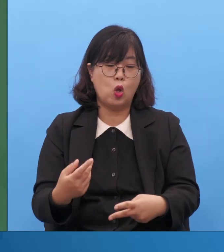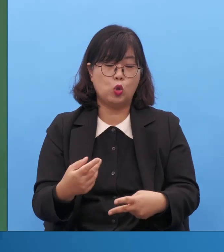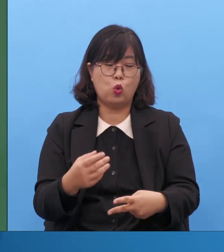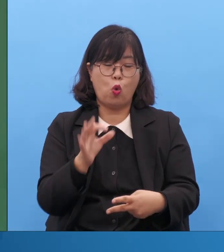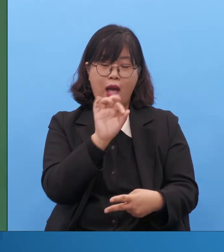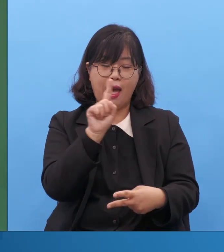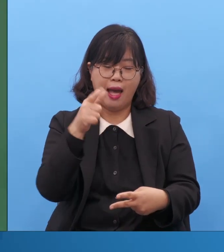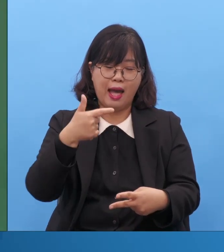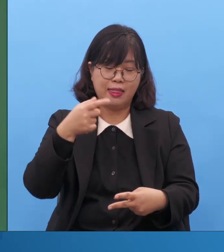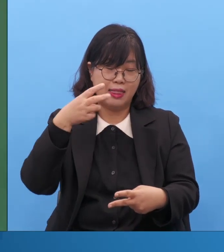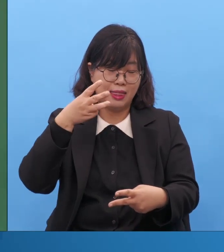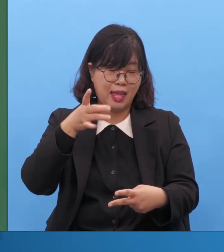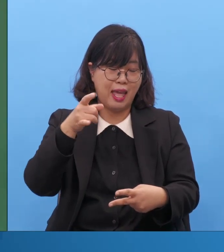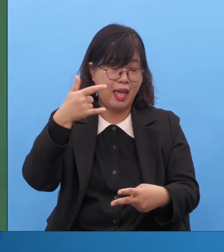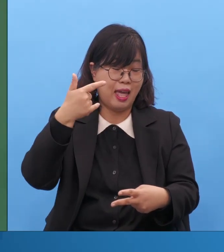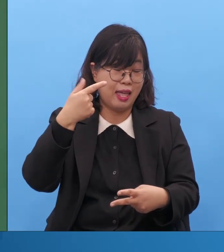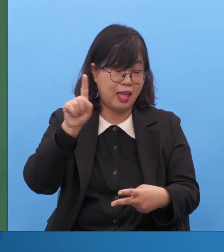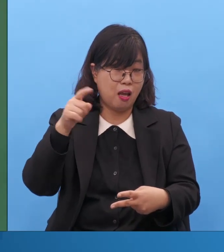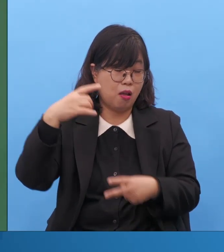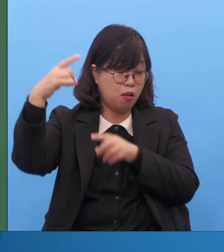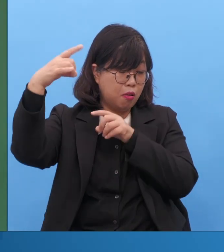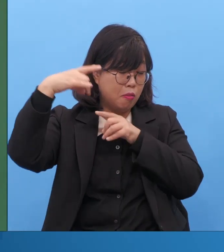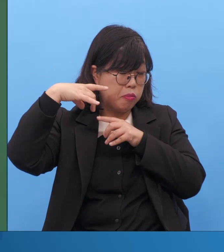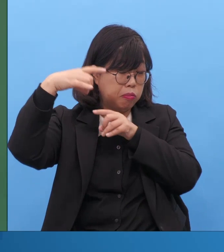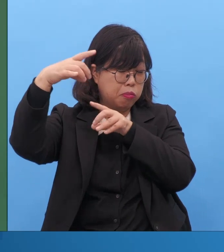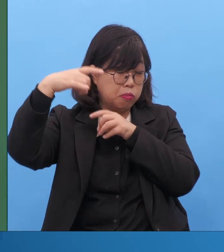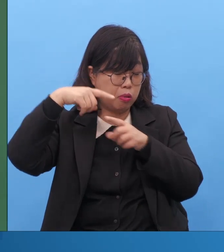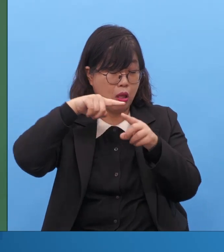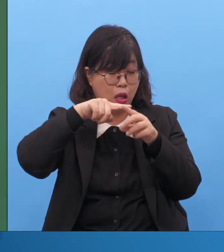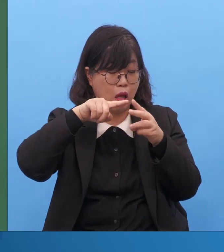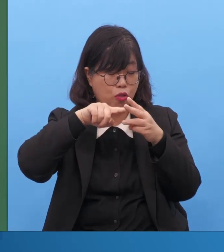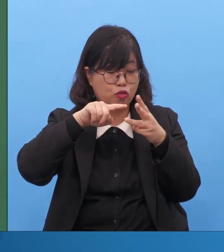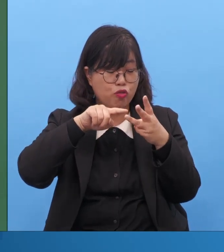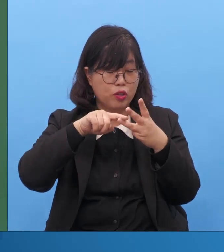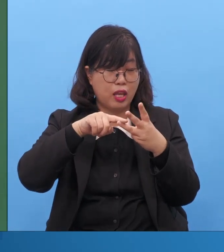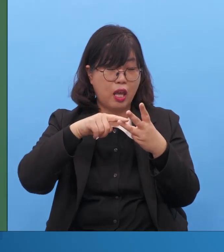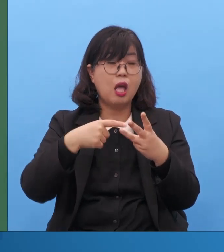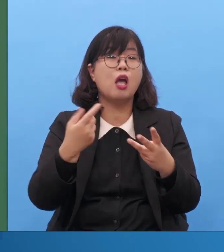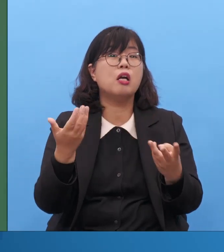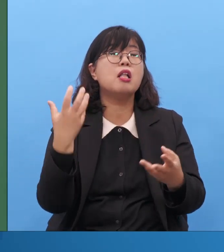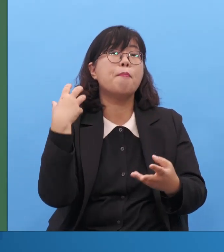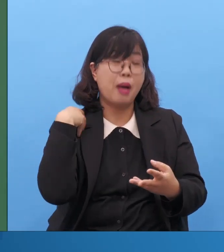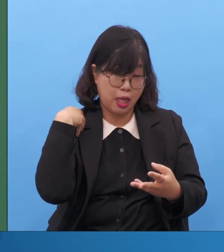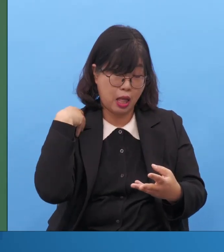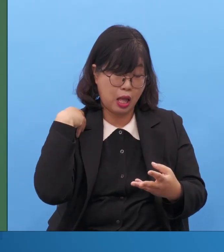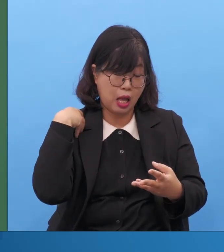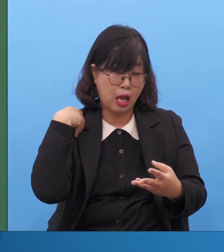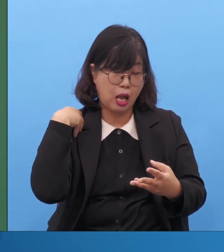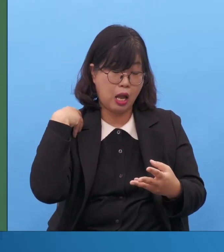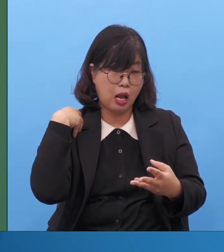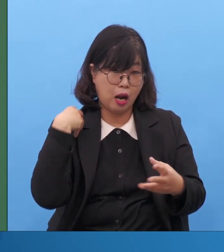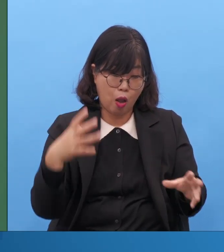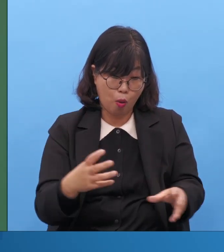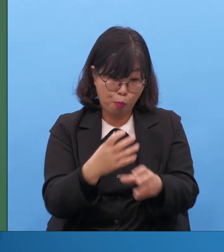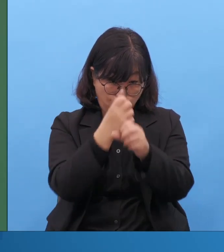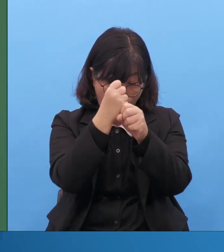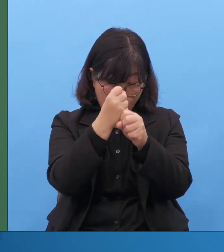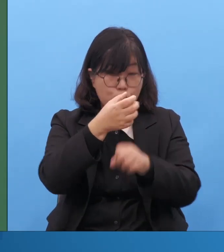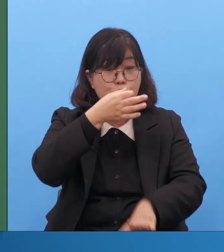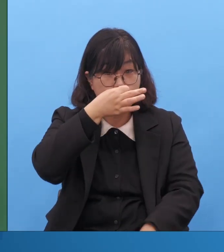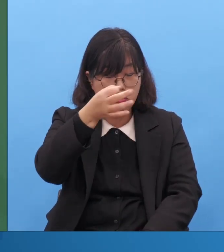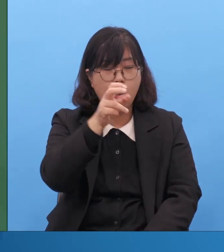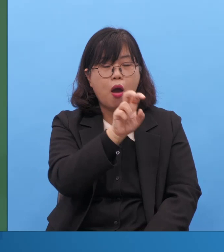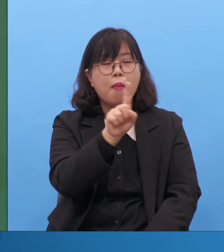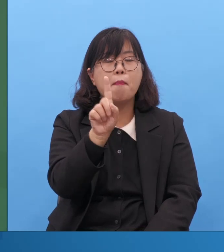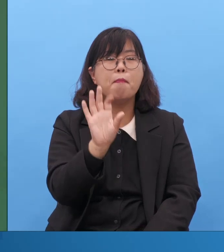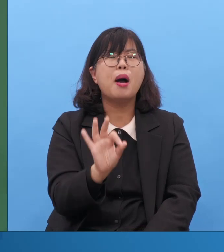이것이 쉽게 말하면 3장, 6장, 11장을 없애는 건데 여기는 반드시 세